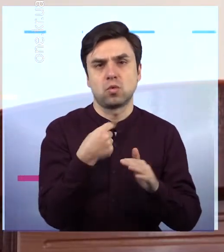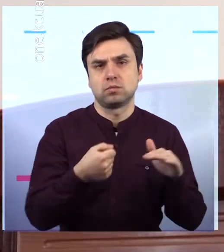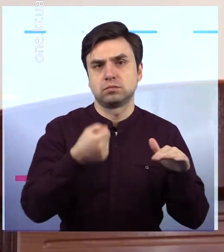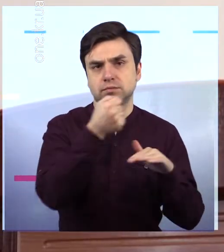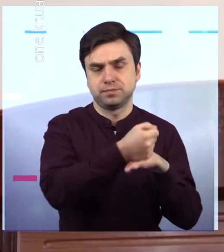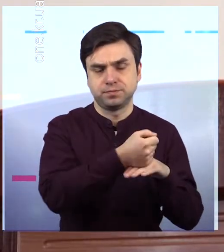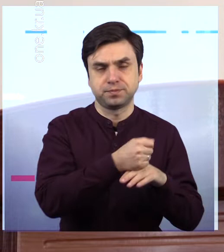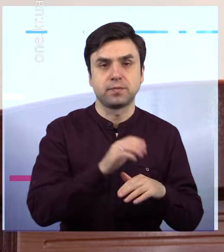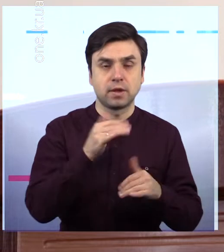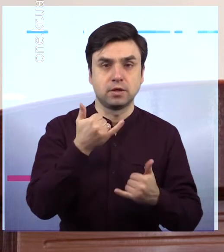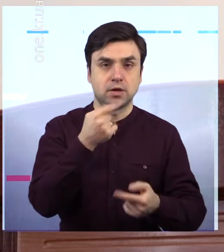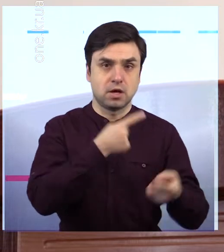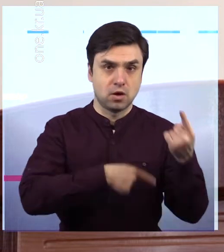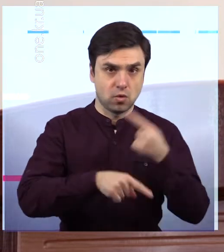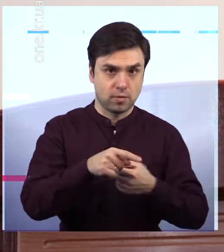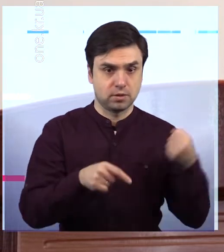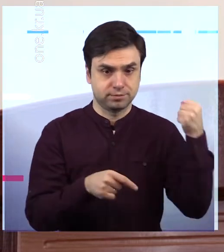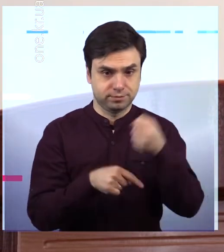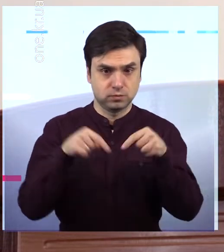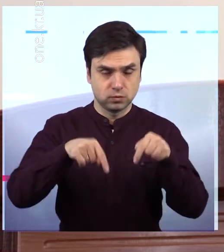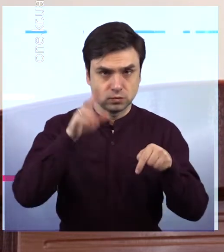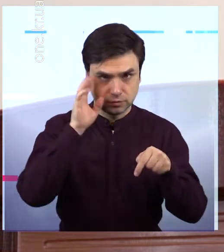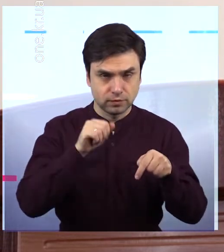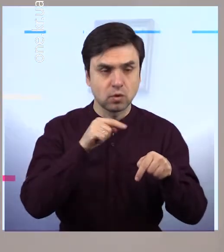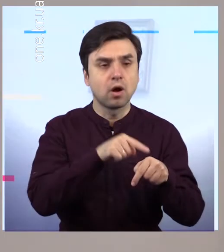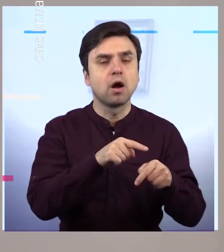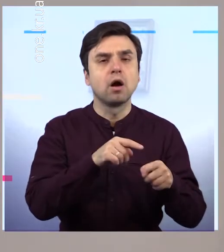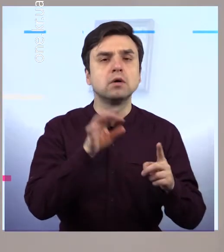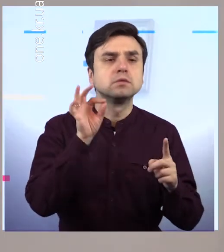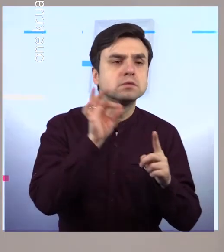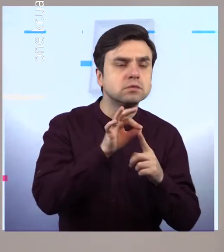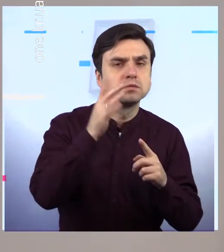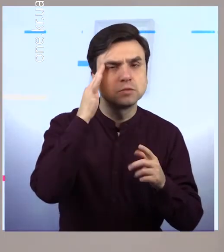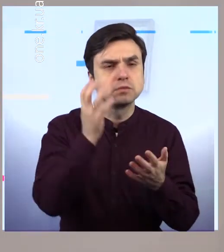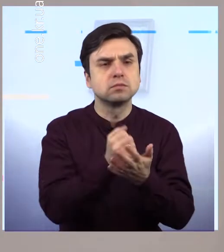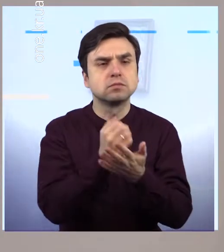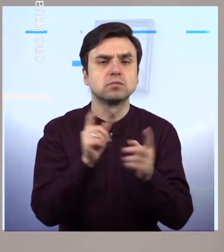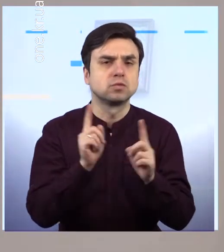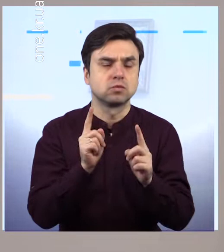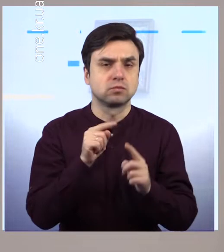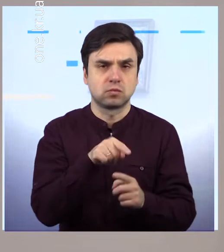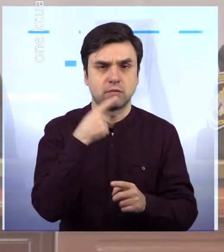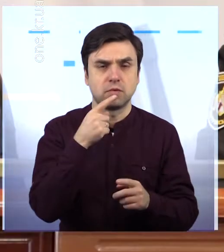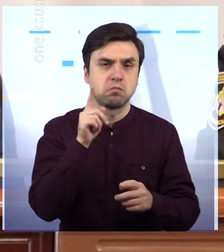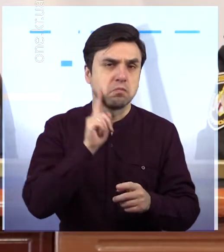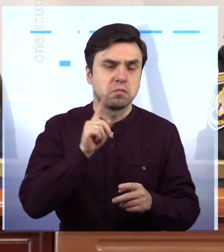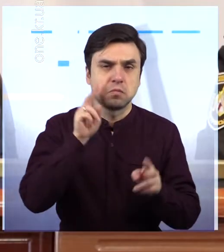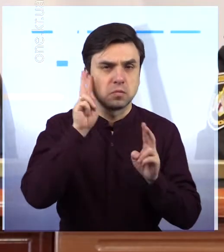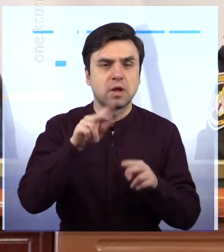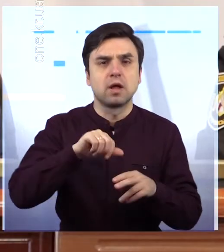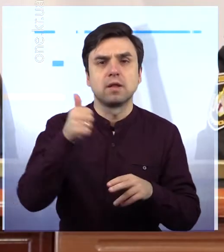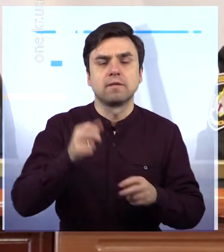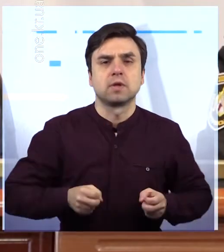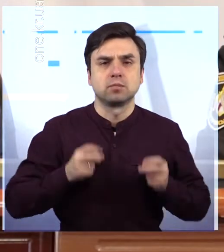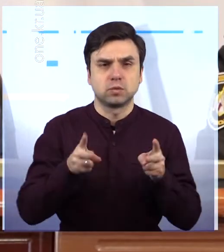роботи Валерій Лютий поки не визначив. Говорить, важливо боротися з усіма правопорушеннями та оперативно на них реагувати, аби